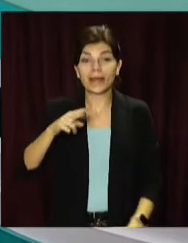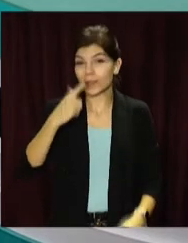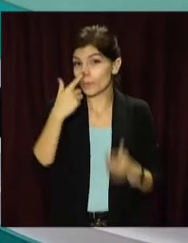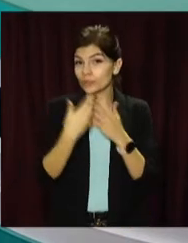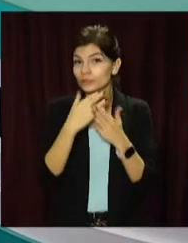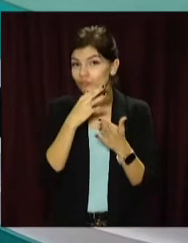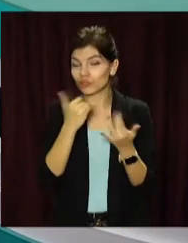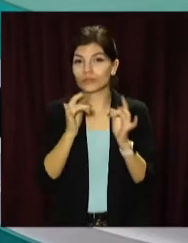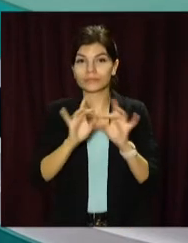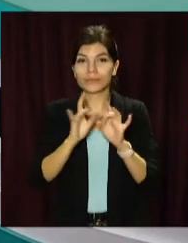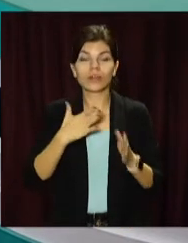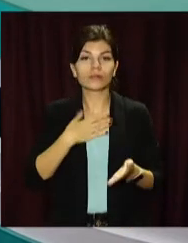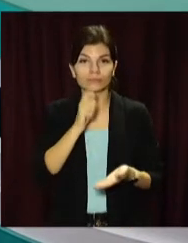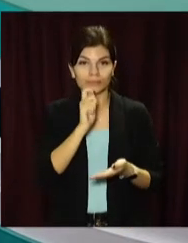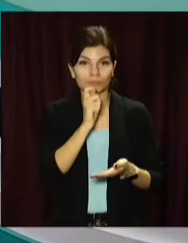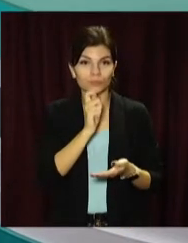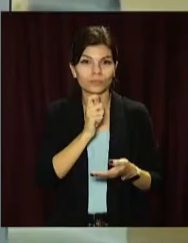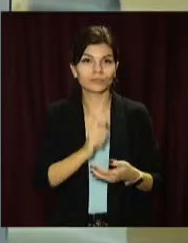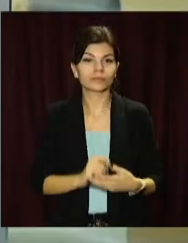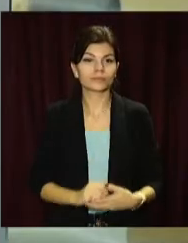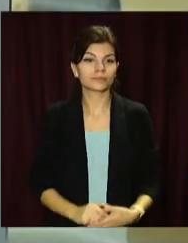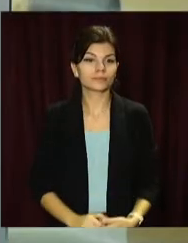найближчим часом розповідатимуть наші кореспонденти.